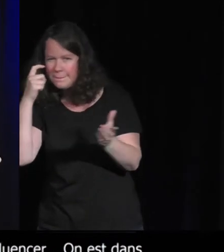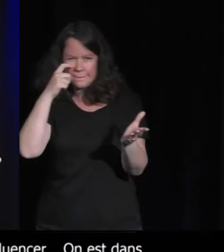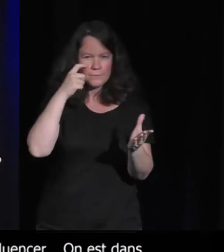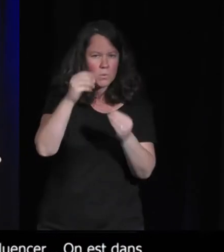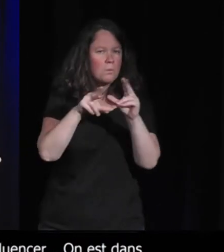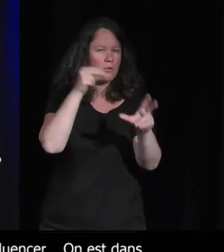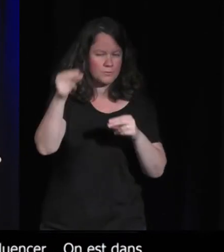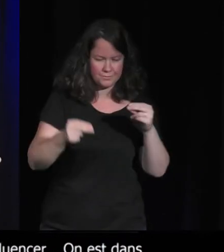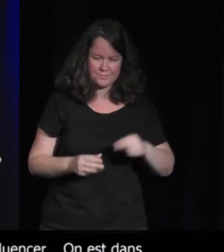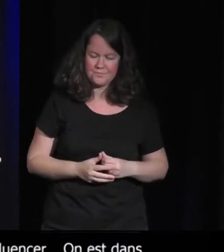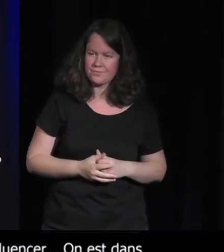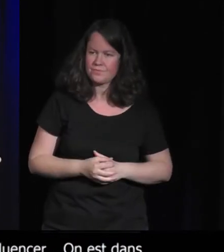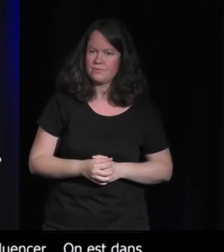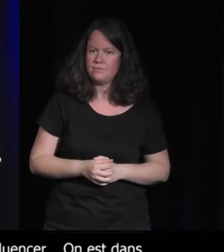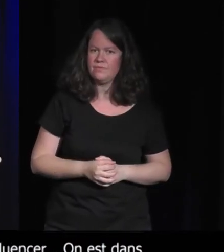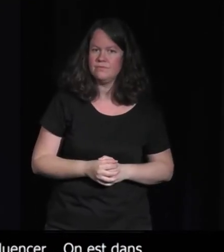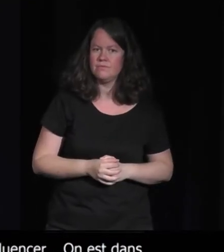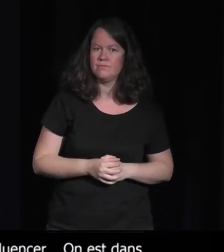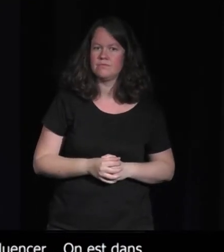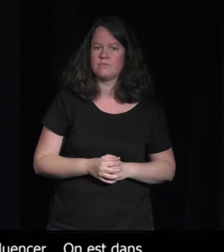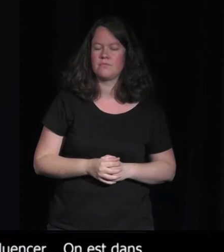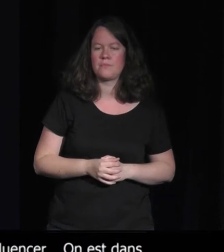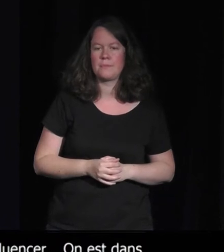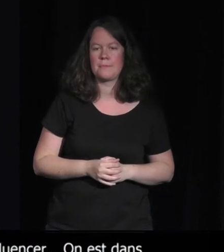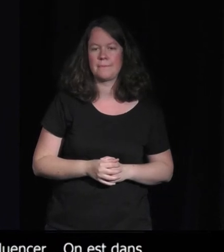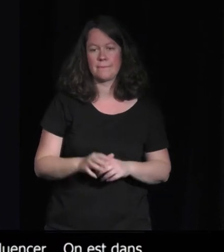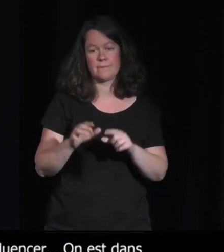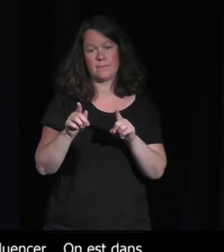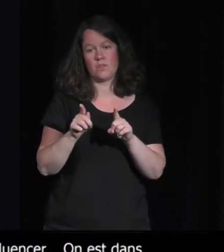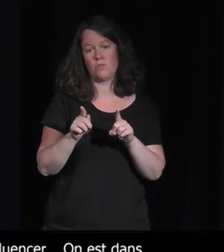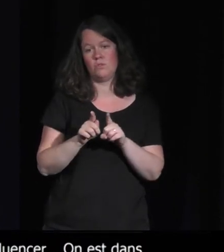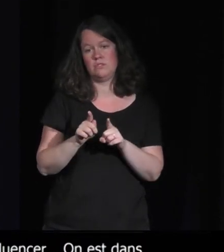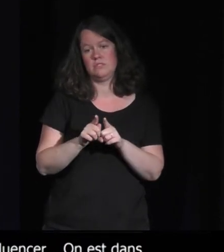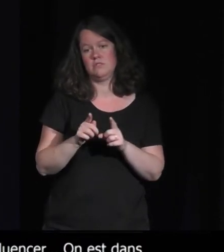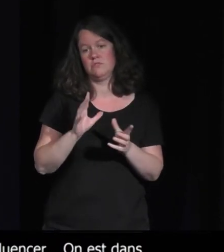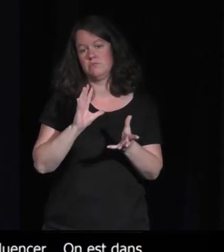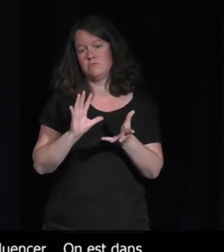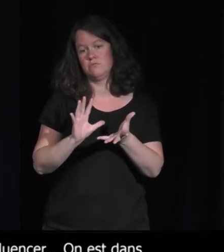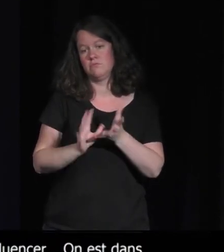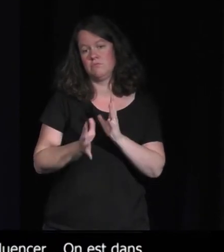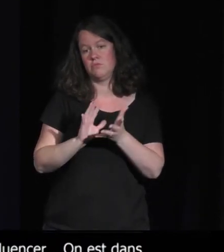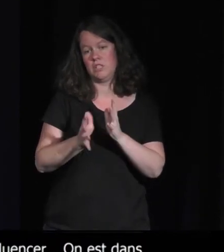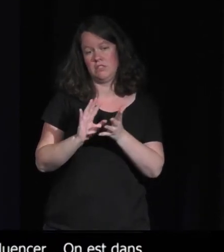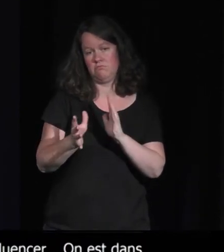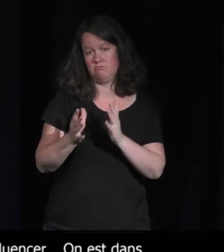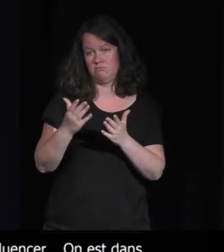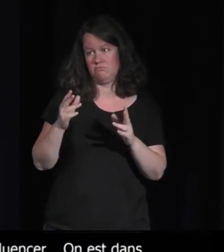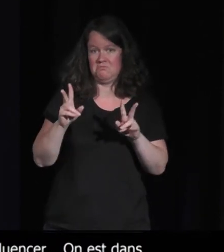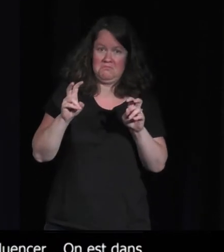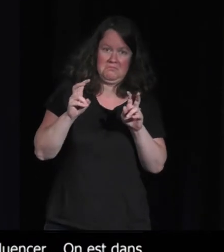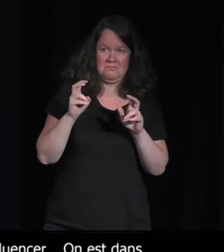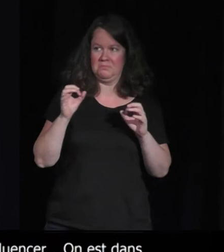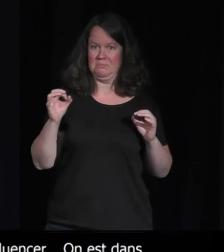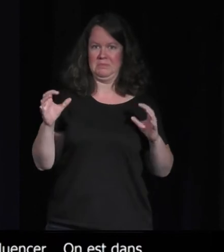Et on a l'impression aussi qu'il s'agit quelque part d'un fantasme aussi de créateur de jeux vidéo,